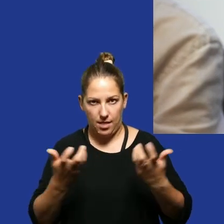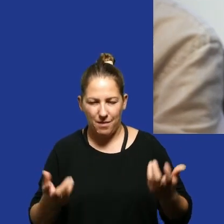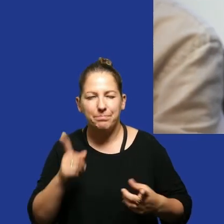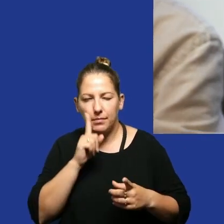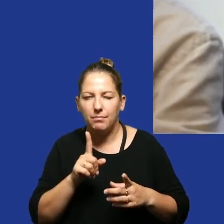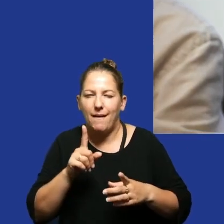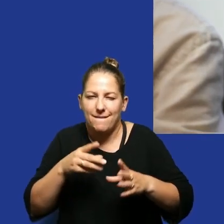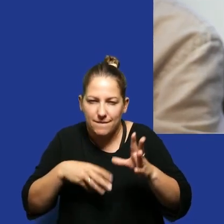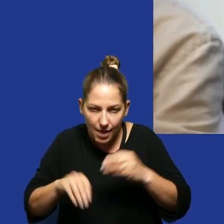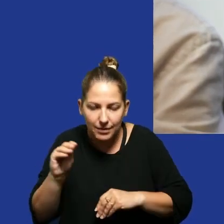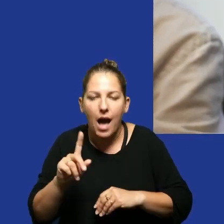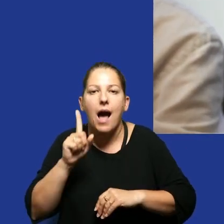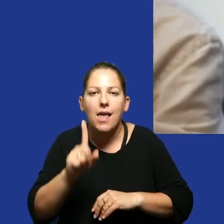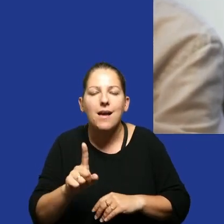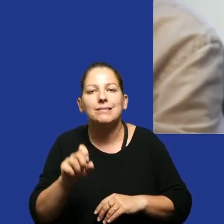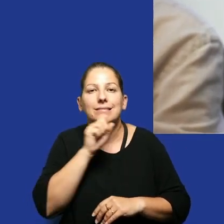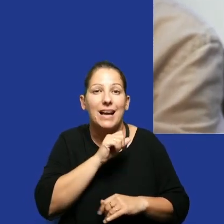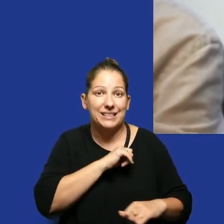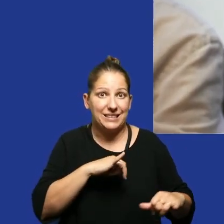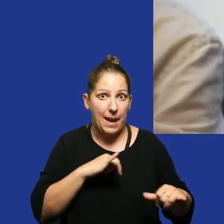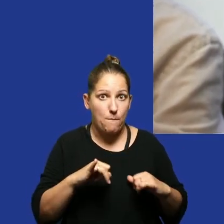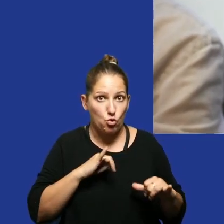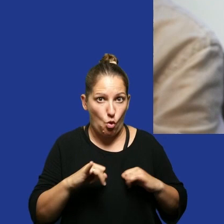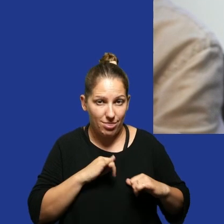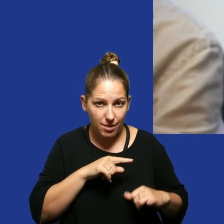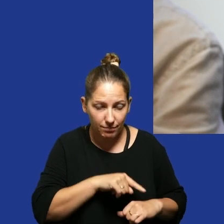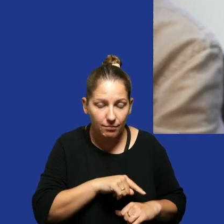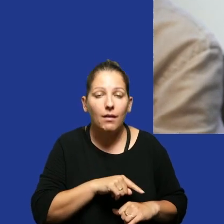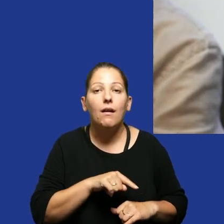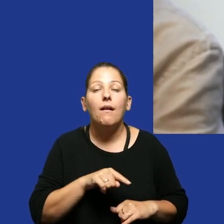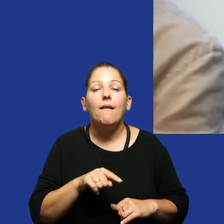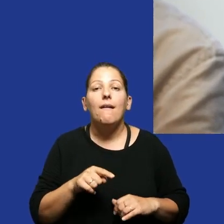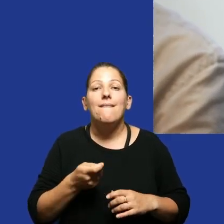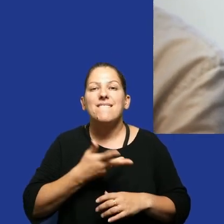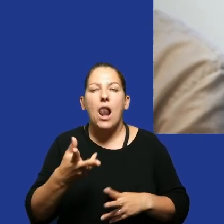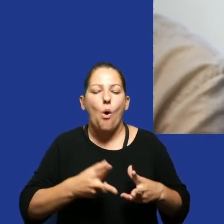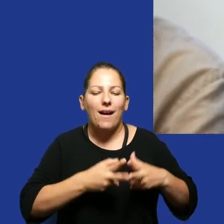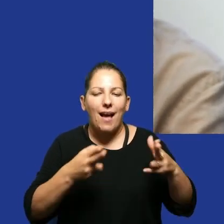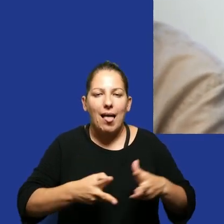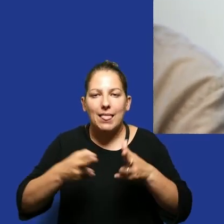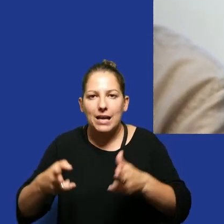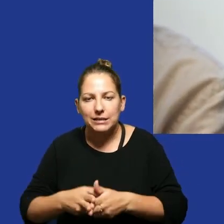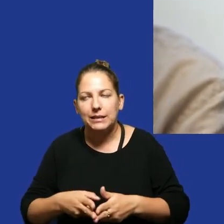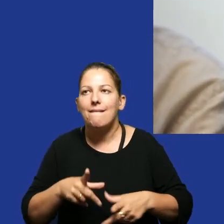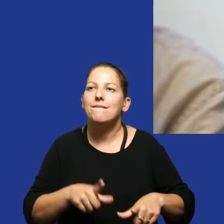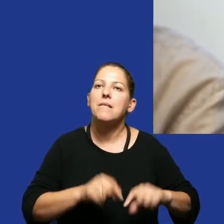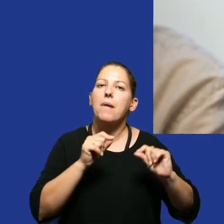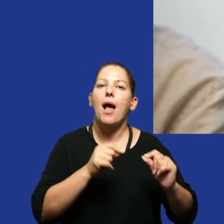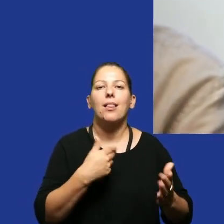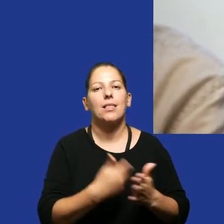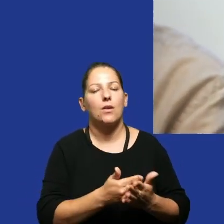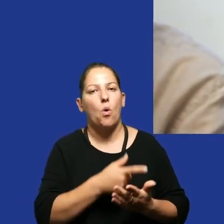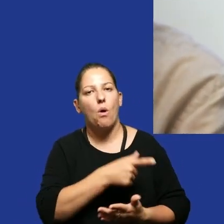jest więcej, ale jest ten taki stary samorząd, tak to określę, wielokadencyjny, który uważa, że jest wybrany, związku z